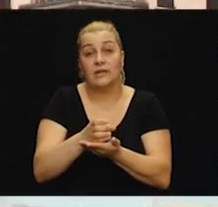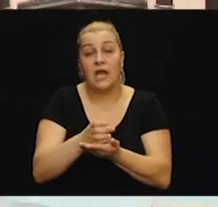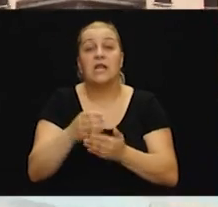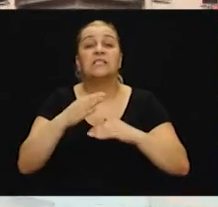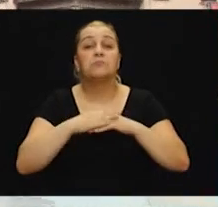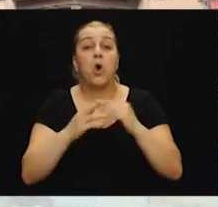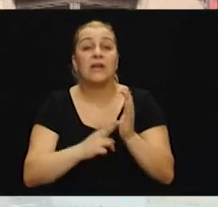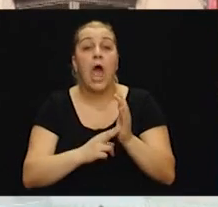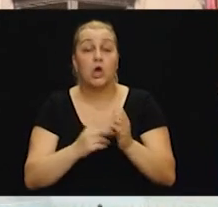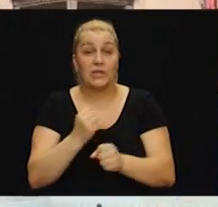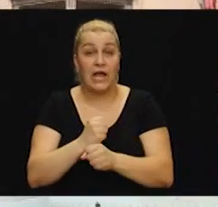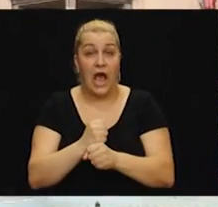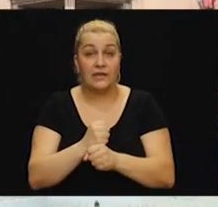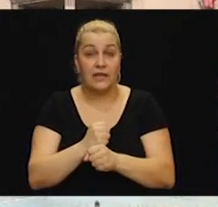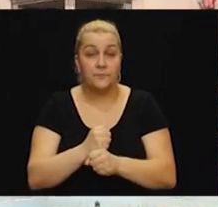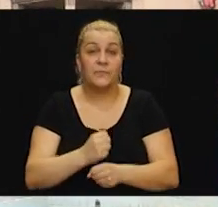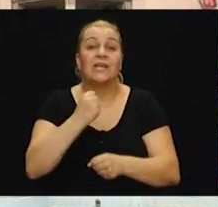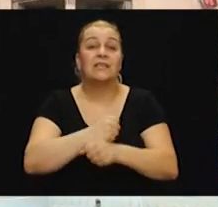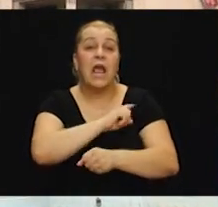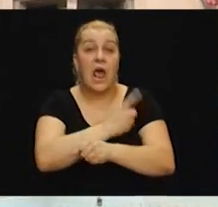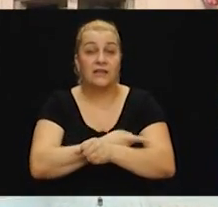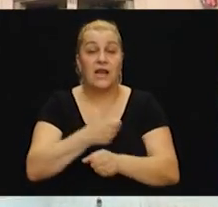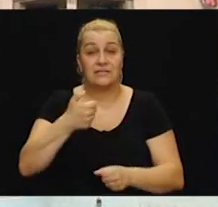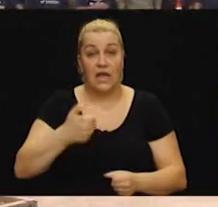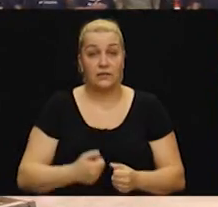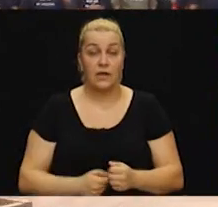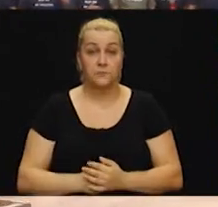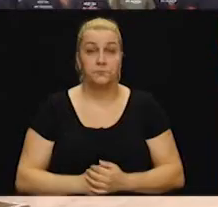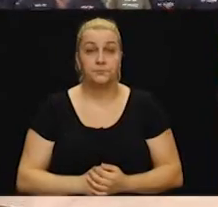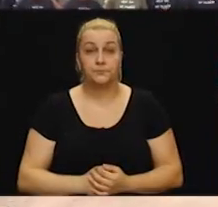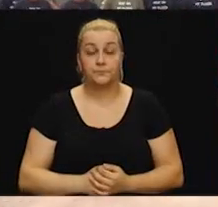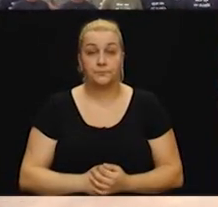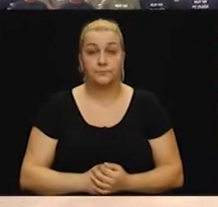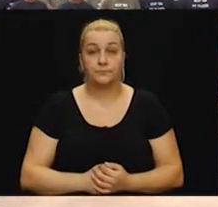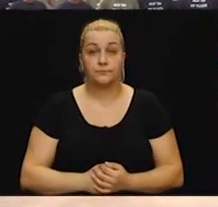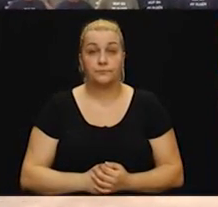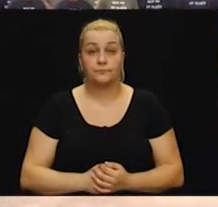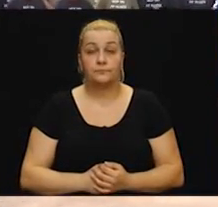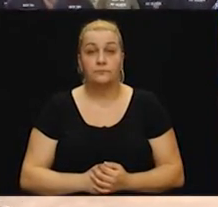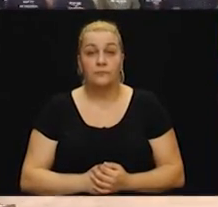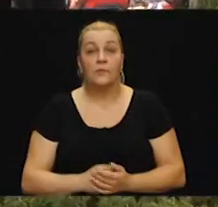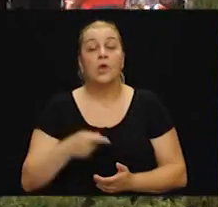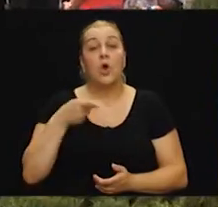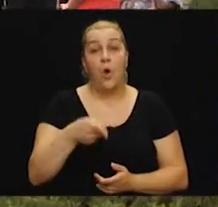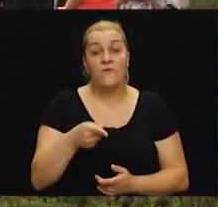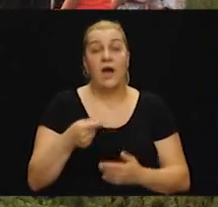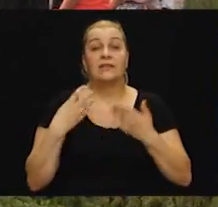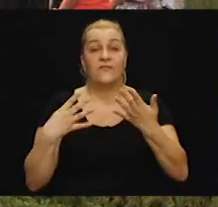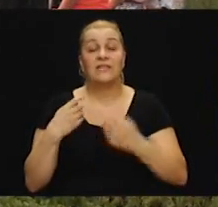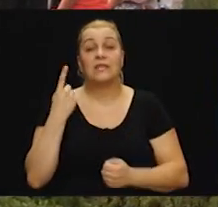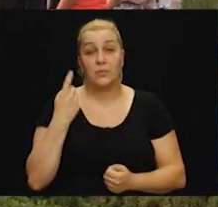zbor Narodne garde, naša djelatna satnija. Dakle, ta 1991.